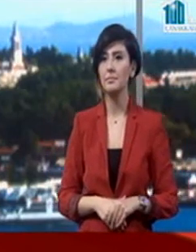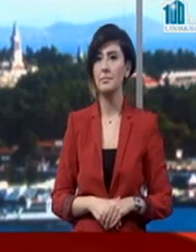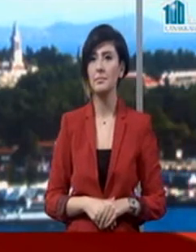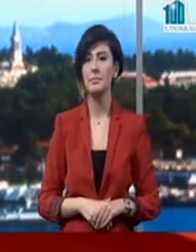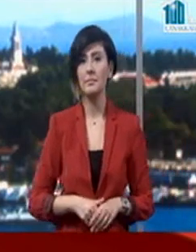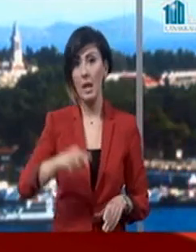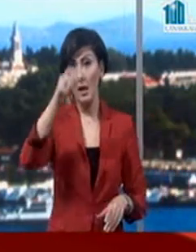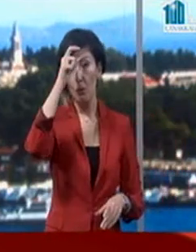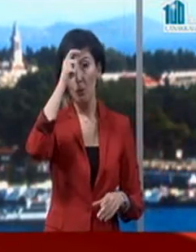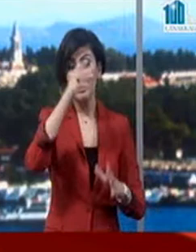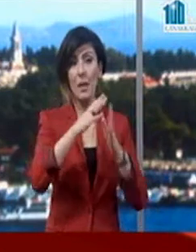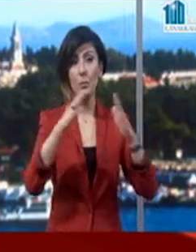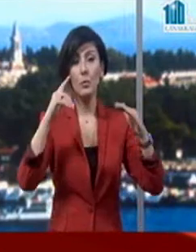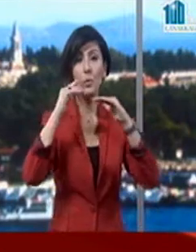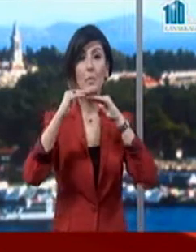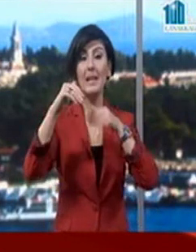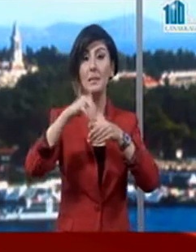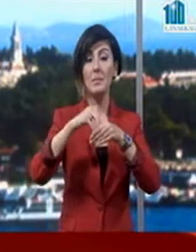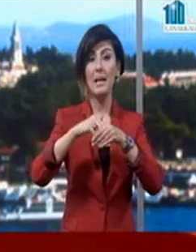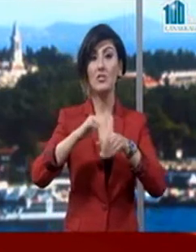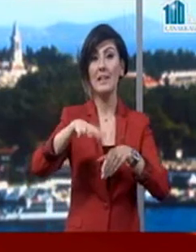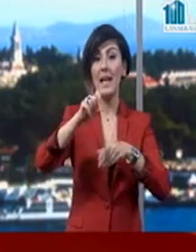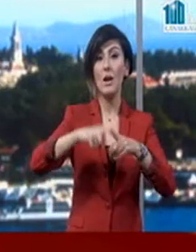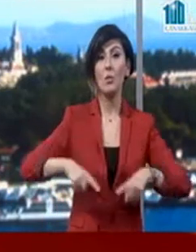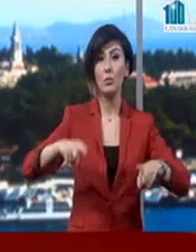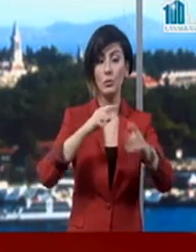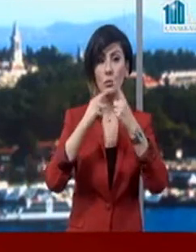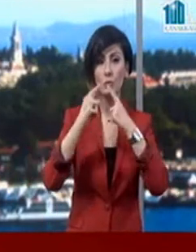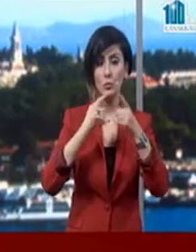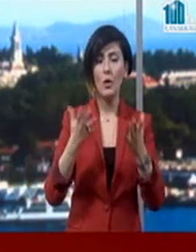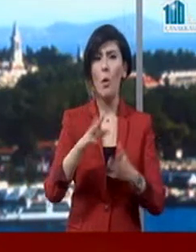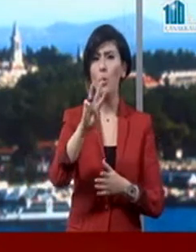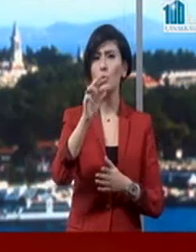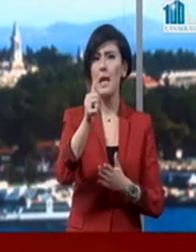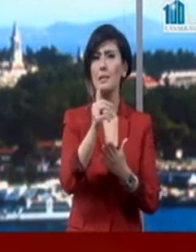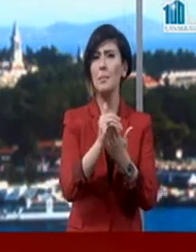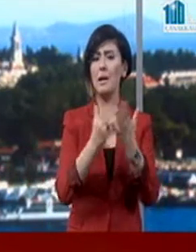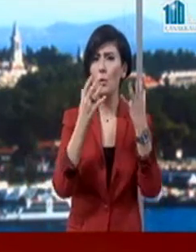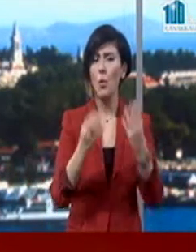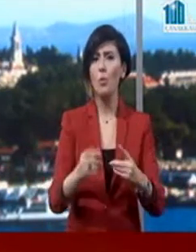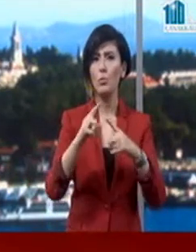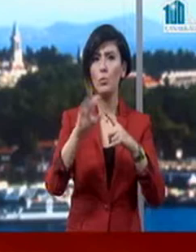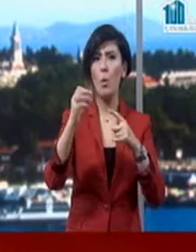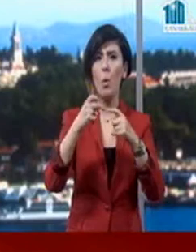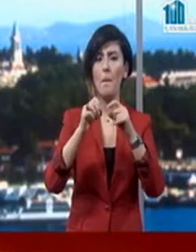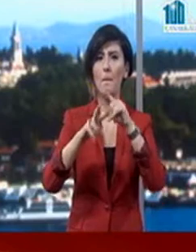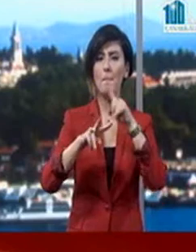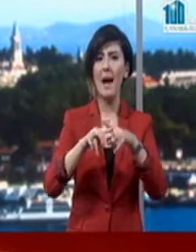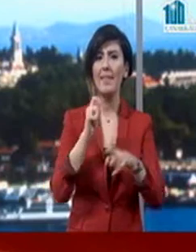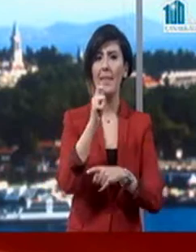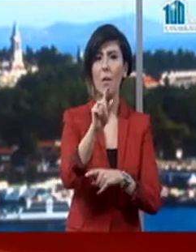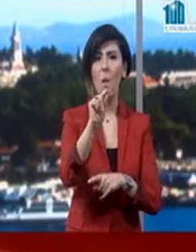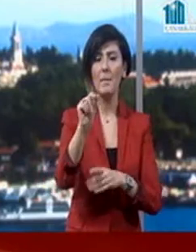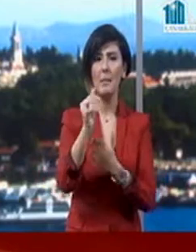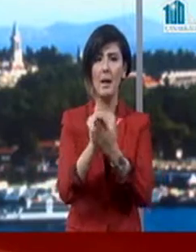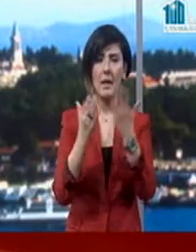Türkiye Büyük Millet Meclisi Genel Kurulu'nda müzakere edilen ve toplam 36 maddeden oluşan torba teklifin 11 maddesi kabul edildi.